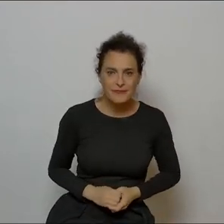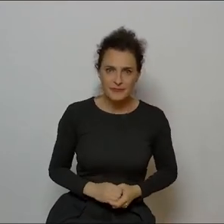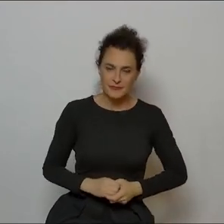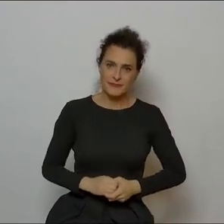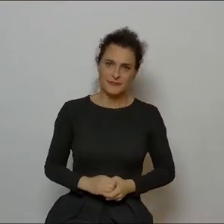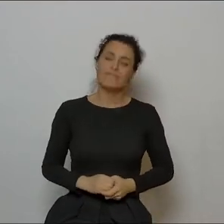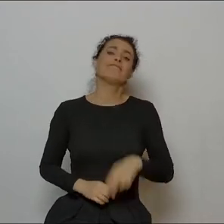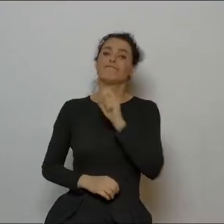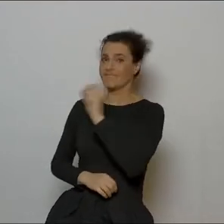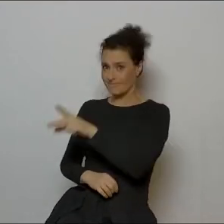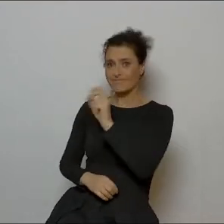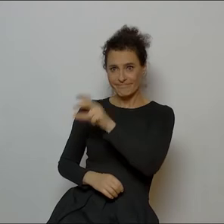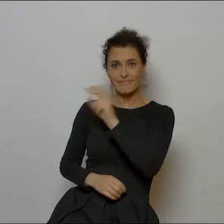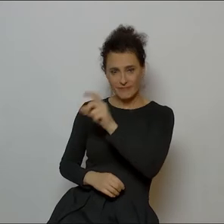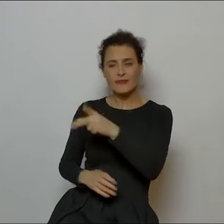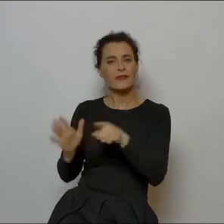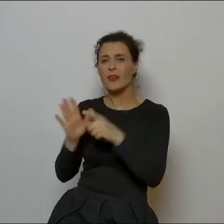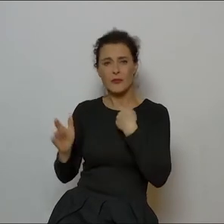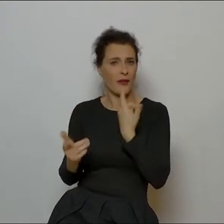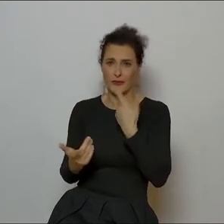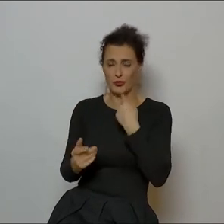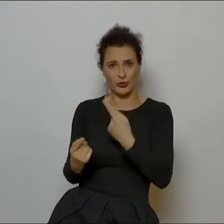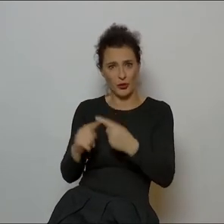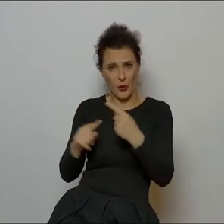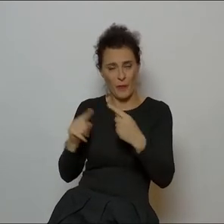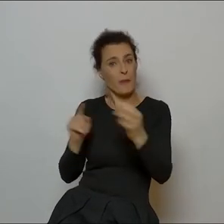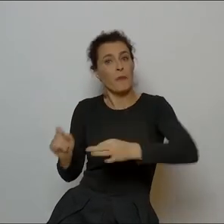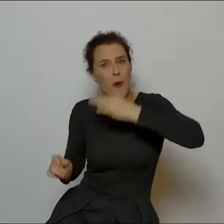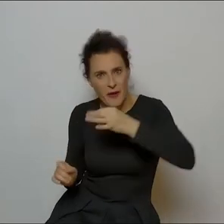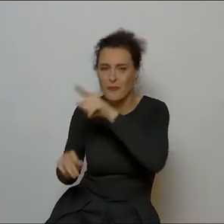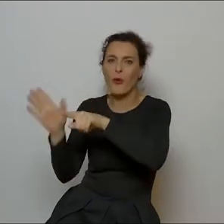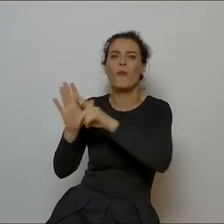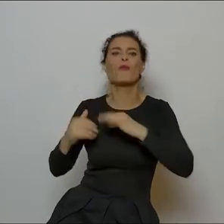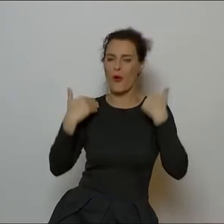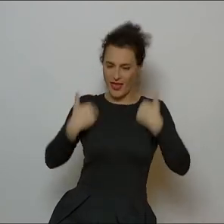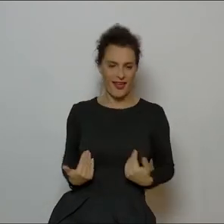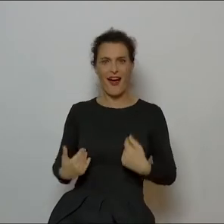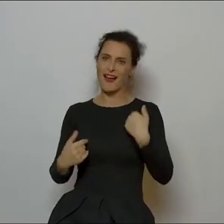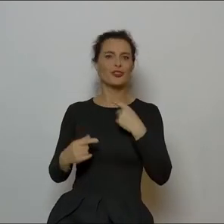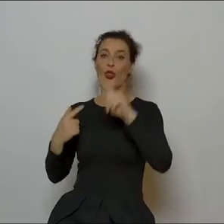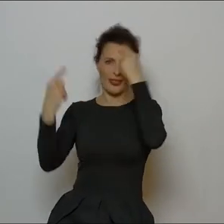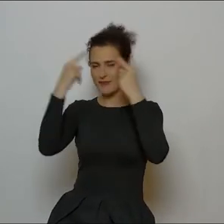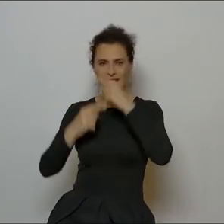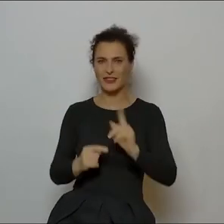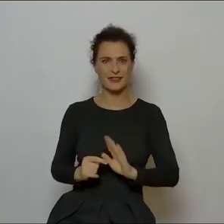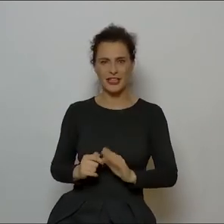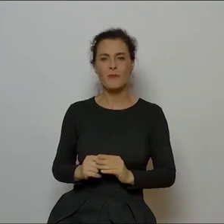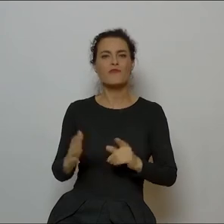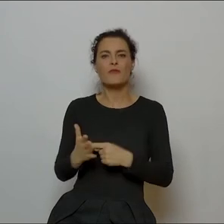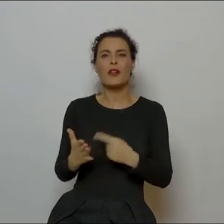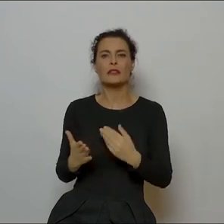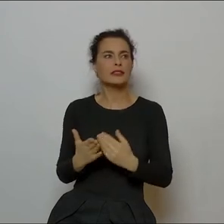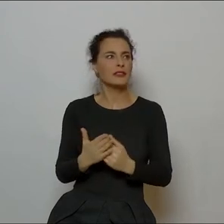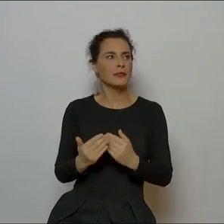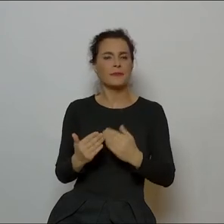Drogi Piotrze, wyważ proszę, ale będę musiała troszeczkę poprawić Twój opis mojej osoby, ponieważ z